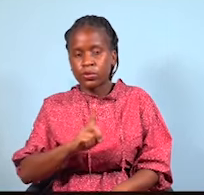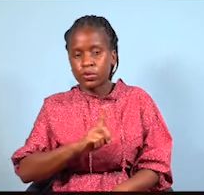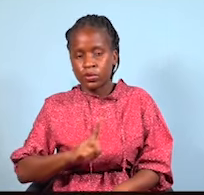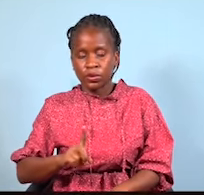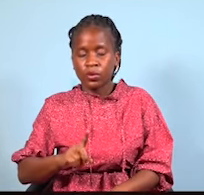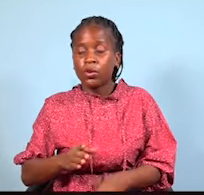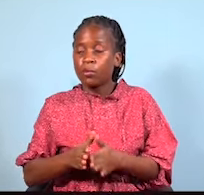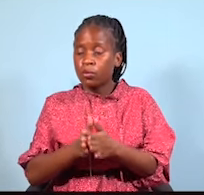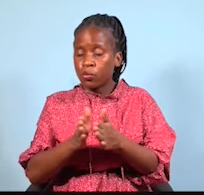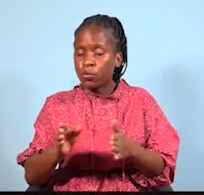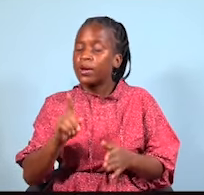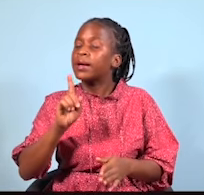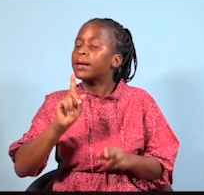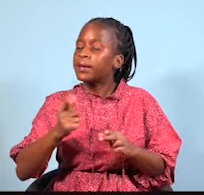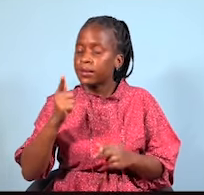Costec wapo.